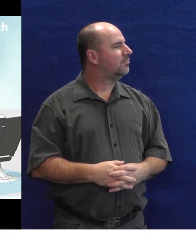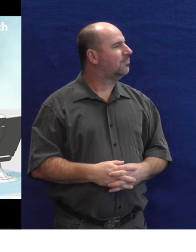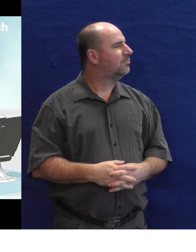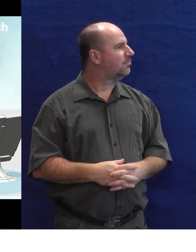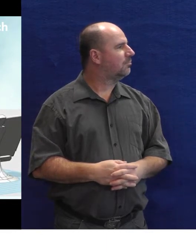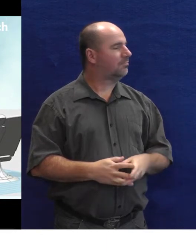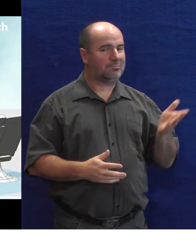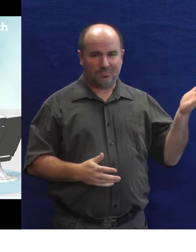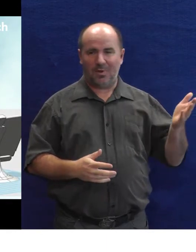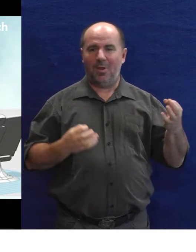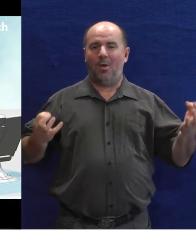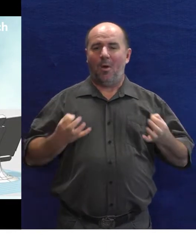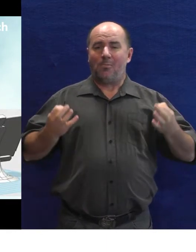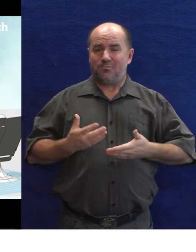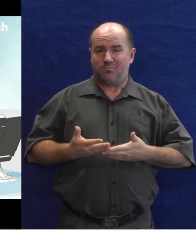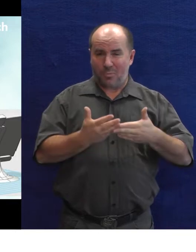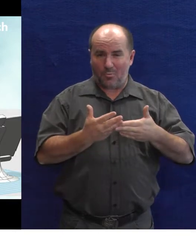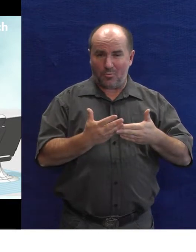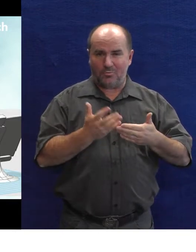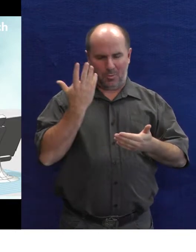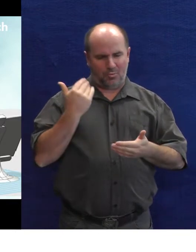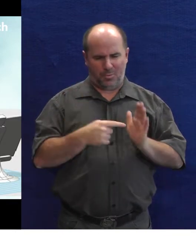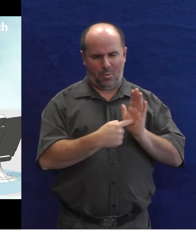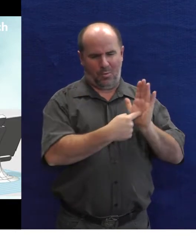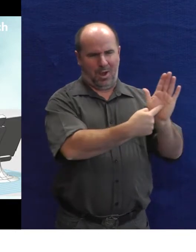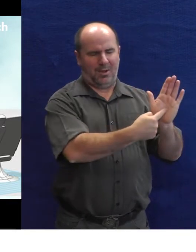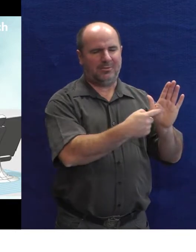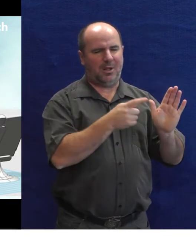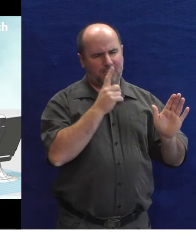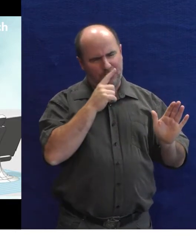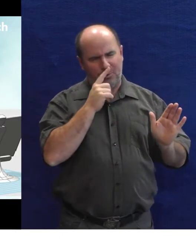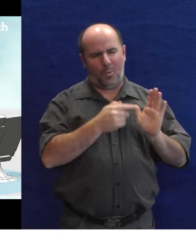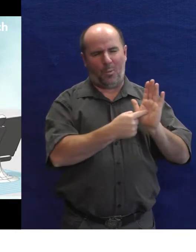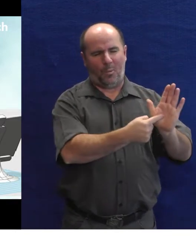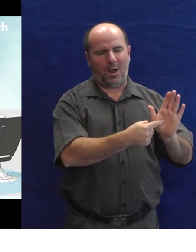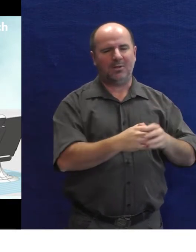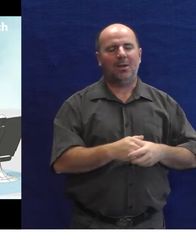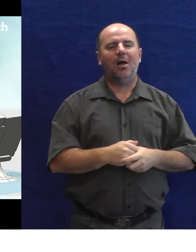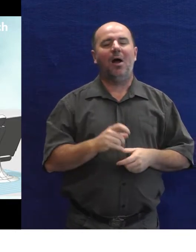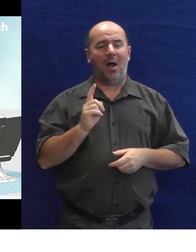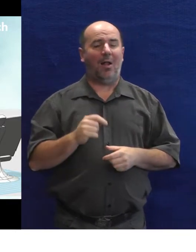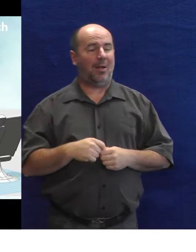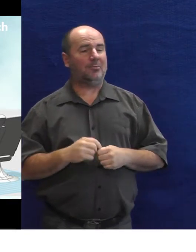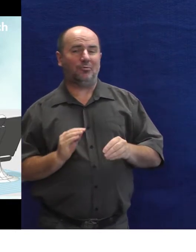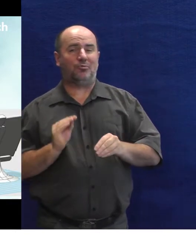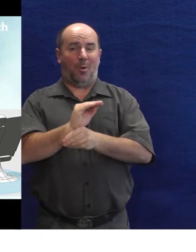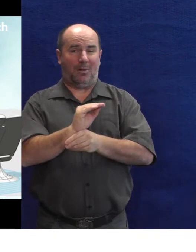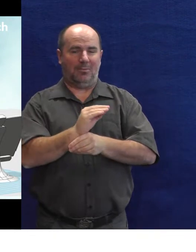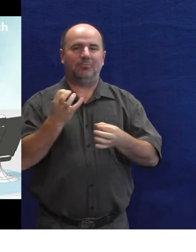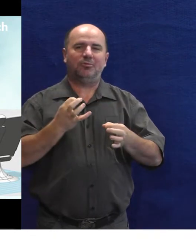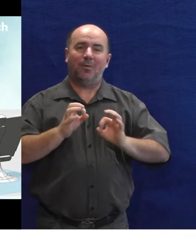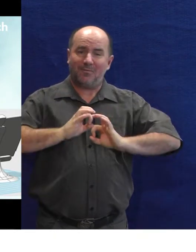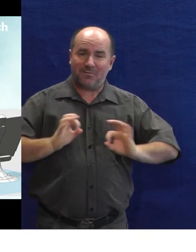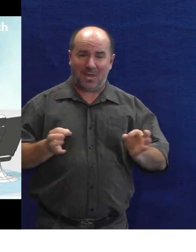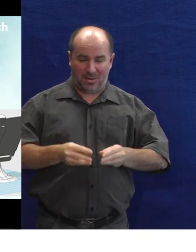Takže pomůcky, to jsem vám vlastně ukazoval už, tak to je jenom takové doplnění, co